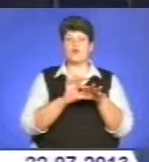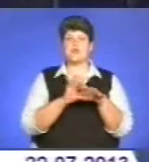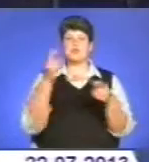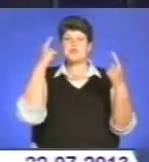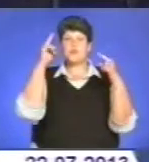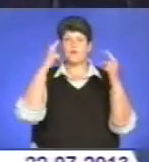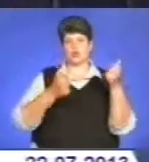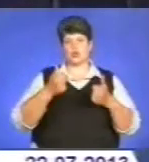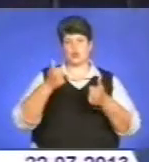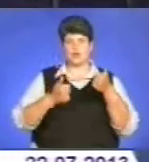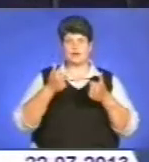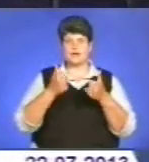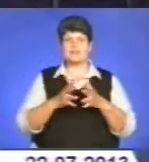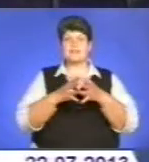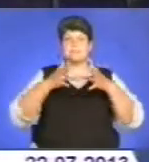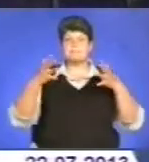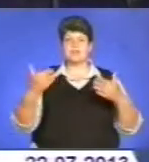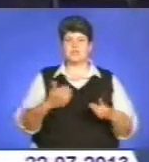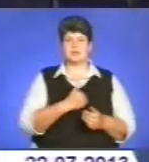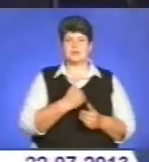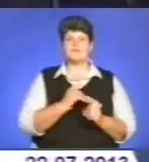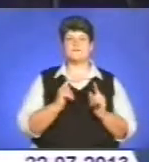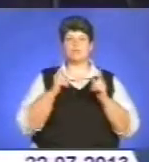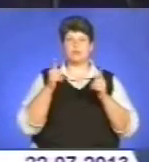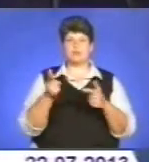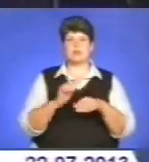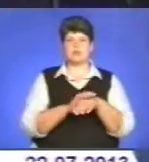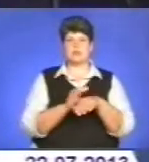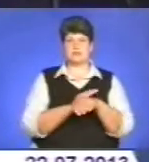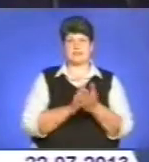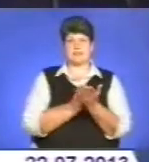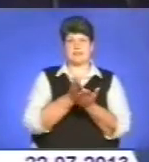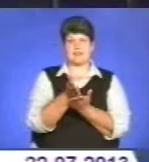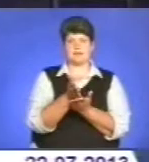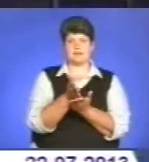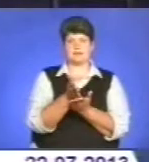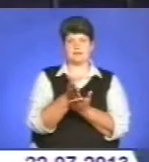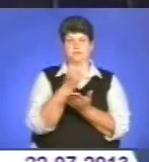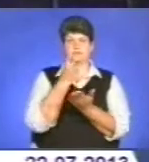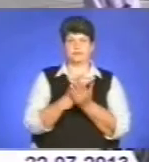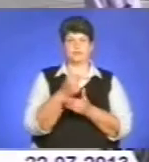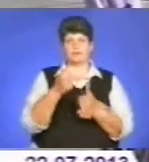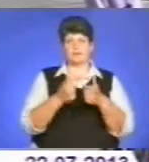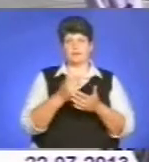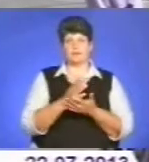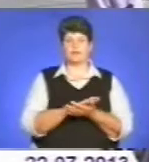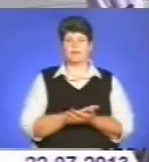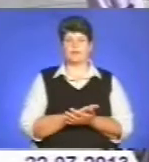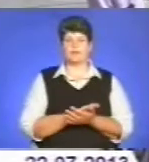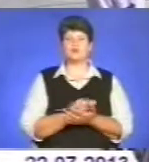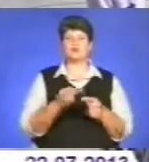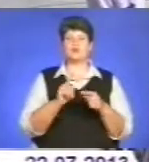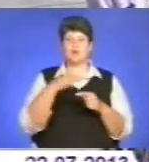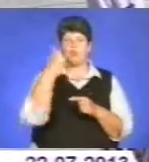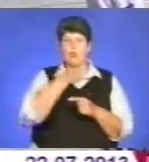конкурси. Найбільше бажаючих вступити на гуманітарні напрями. Бачили рейтинги наші журналісти. Цьогоріч на